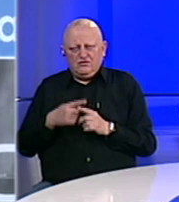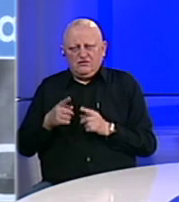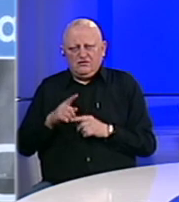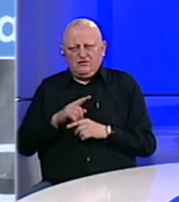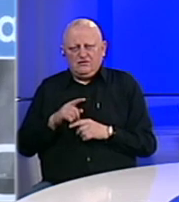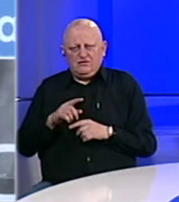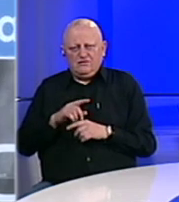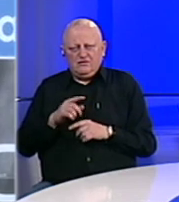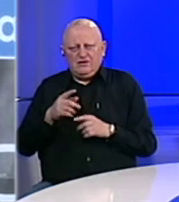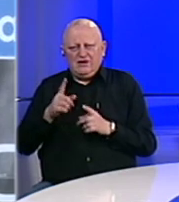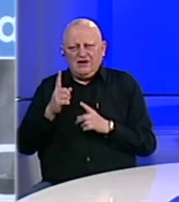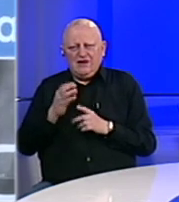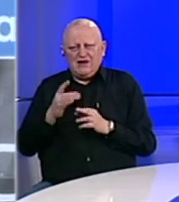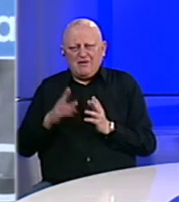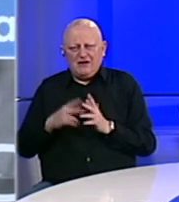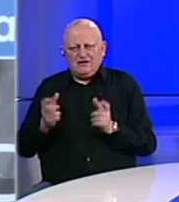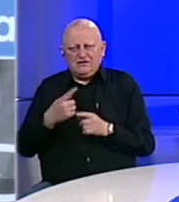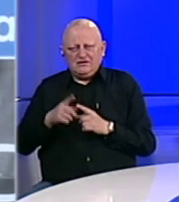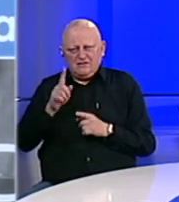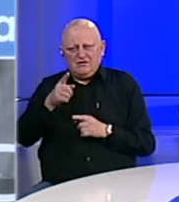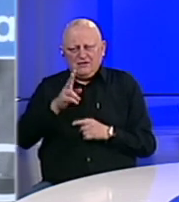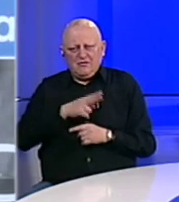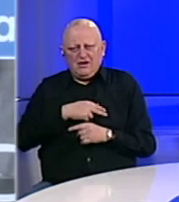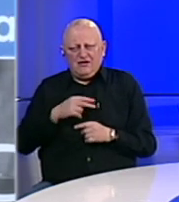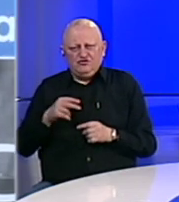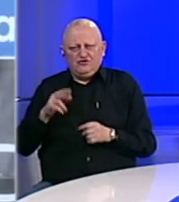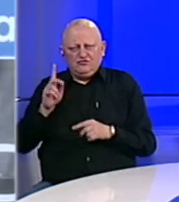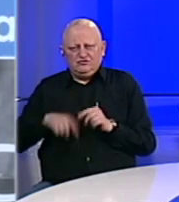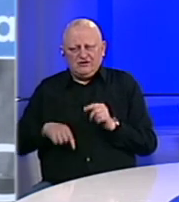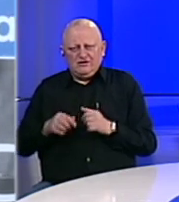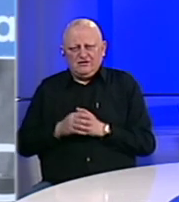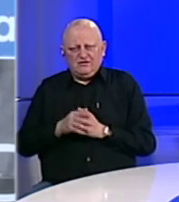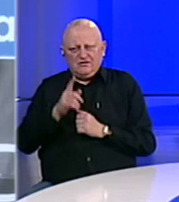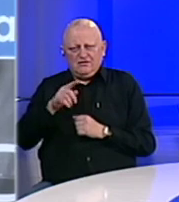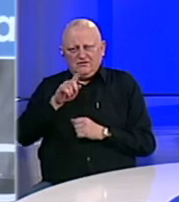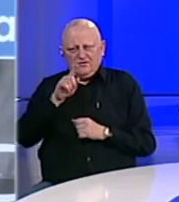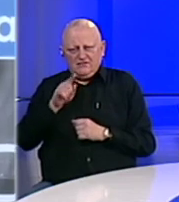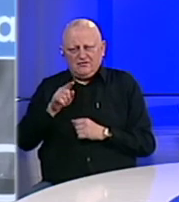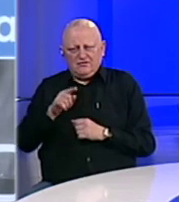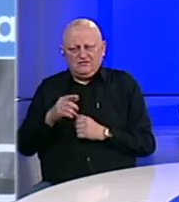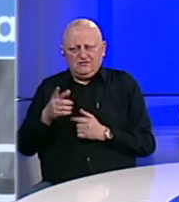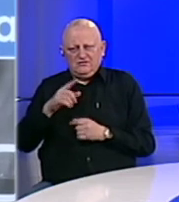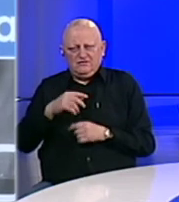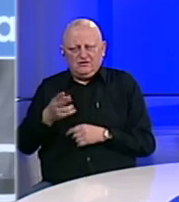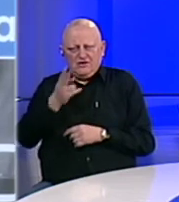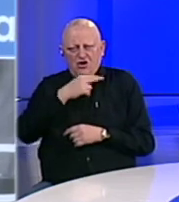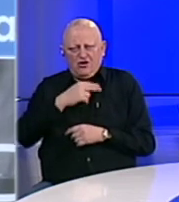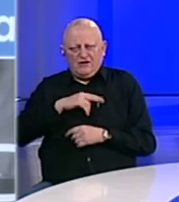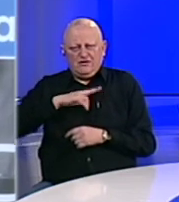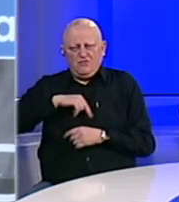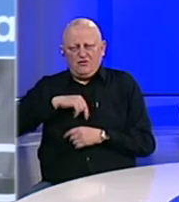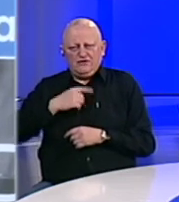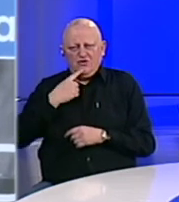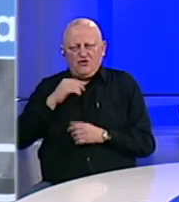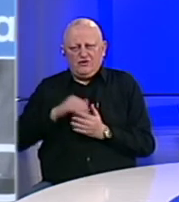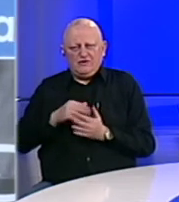zbog zabave u Igmanu? Smatrate li da neko zbog ovoga treba krivično odgovarati? To je pitanje naravno za organe gonjenja, ko